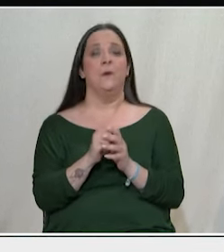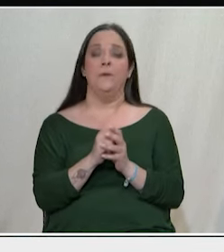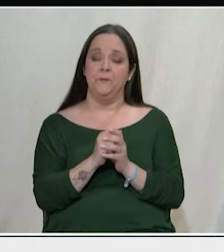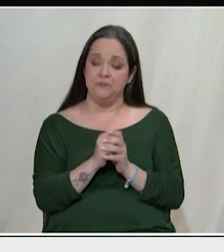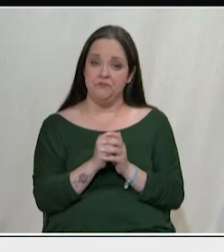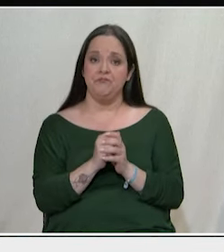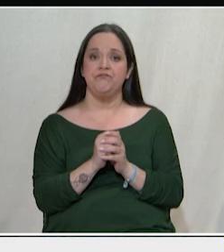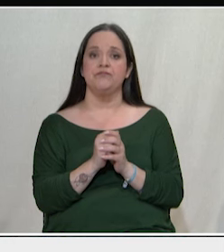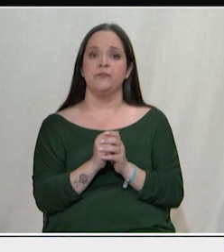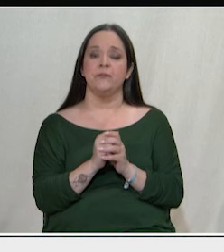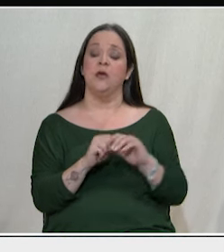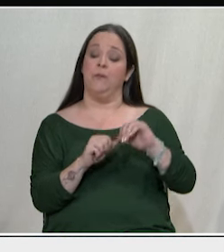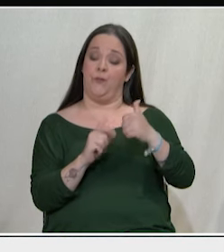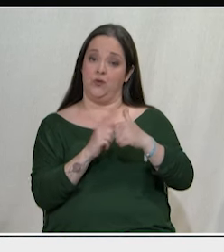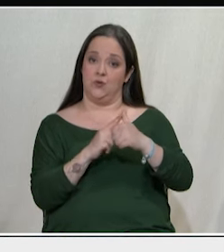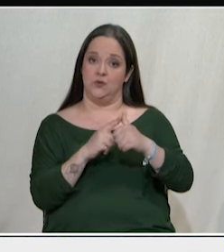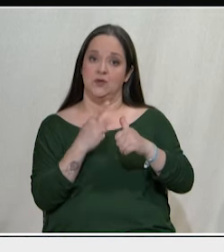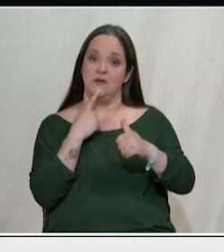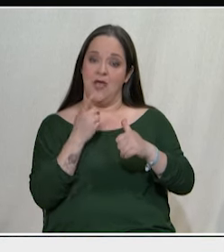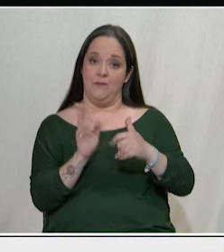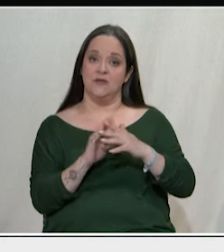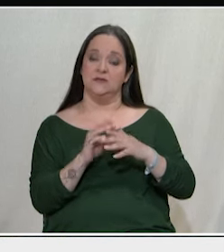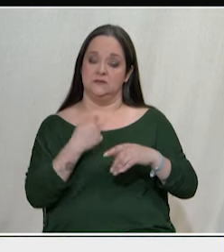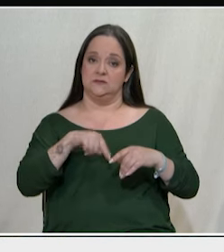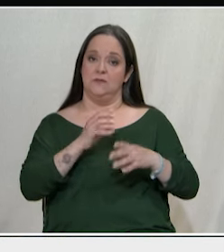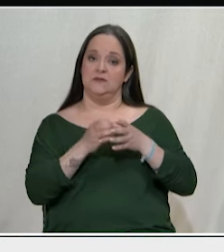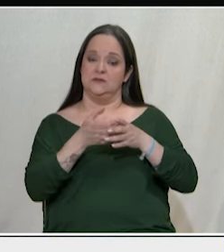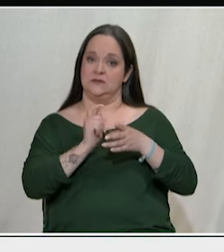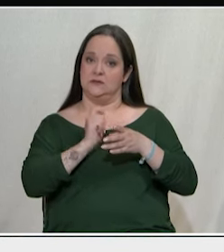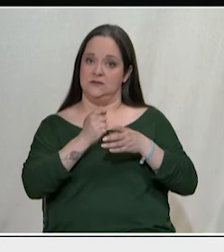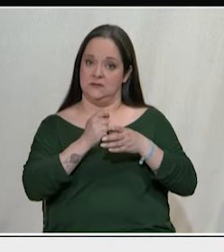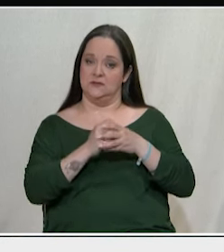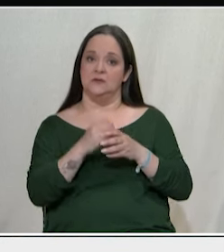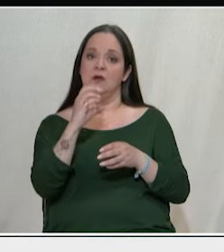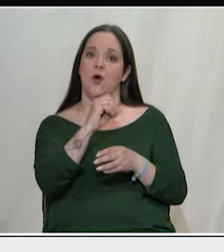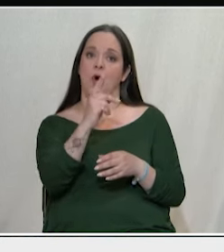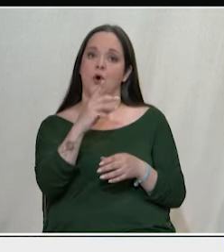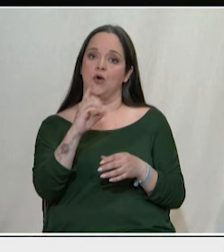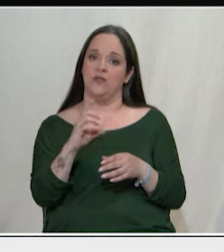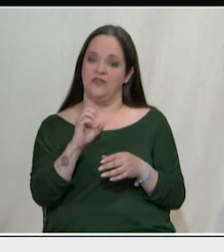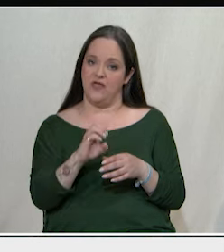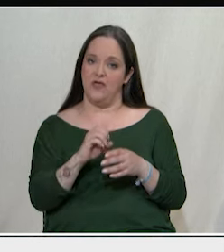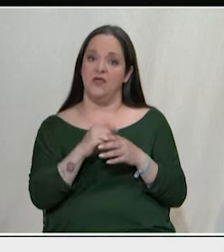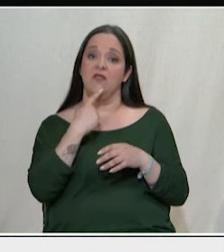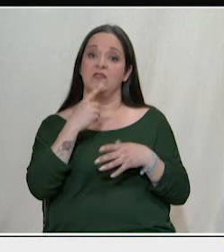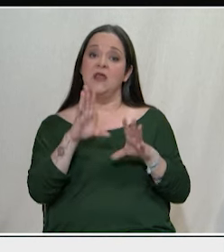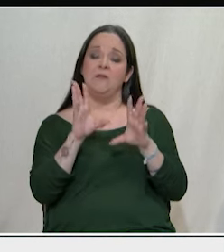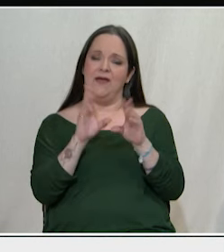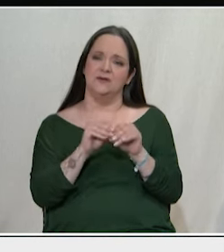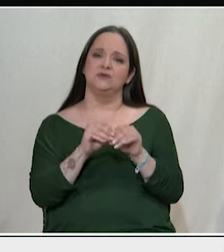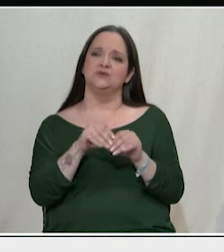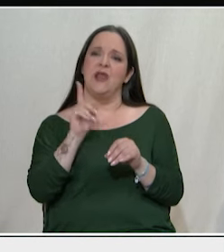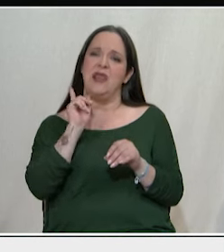Καταρχάς εμείς δεν υιοθετούμε αυτή την ορολογία και φιλολογία περί λαθρέων,